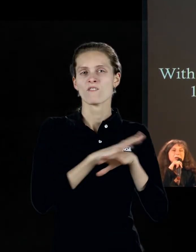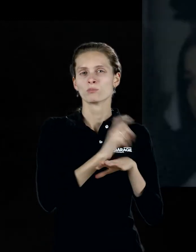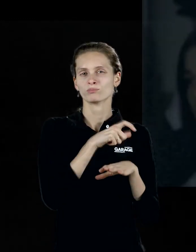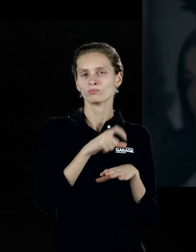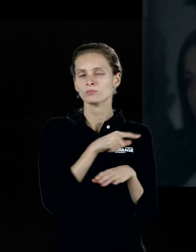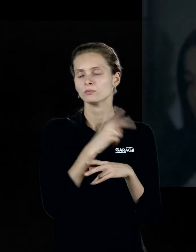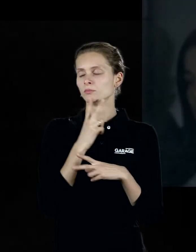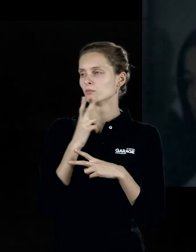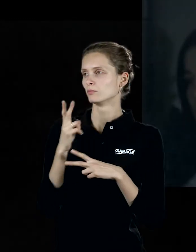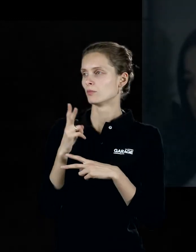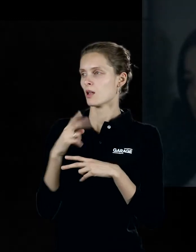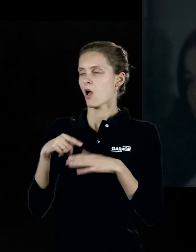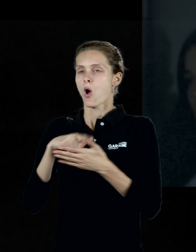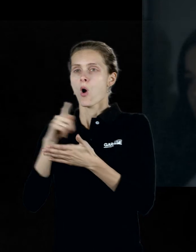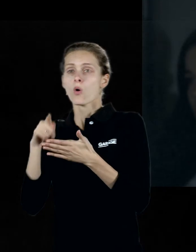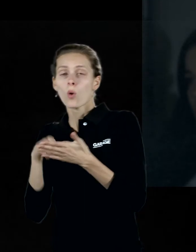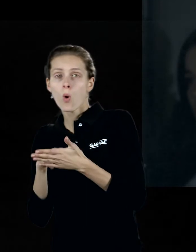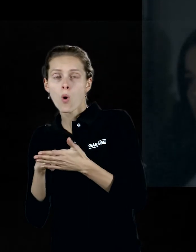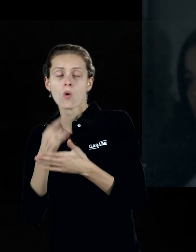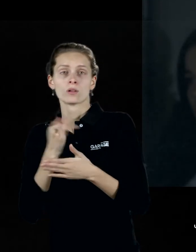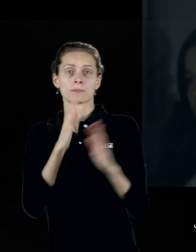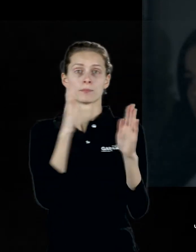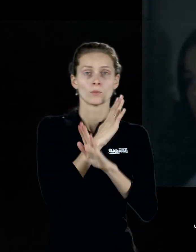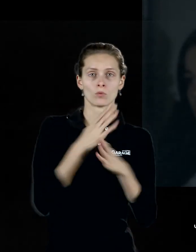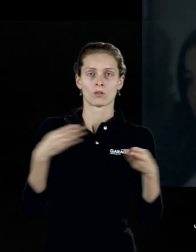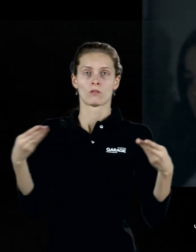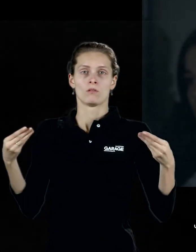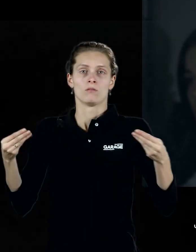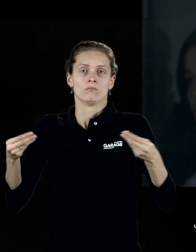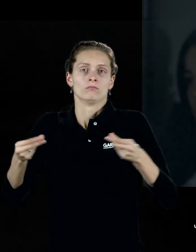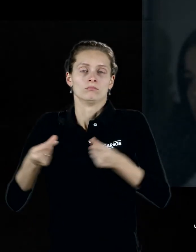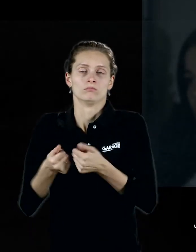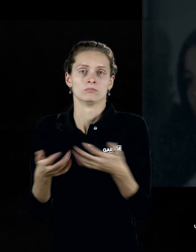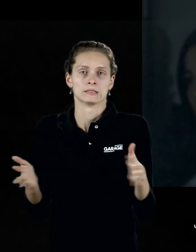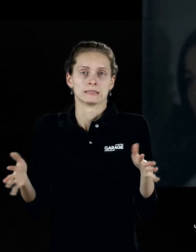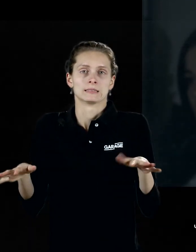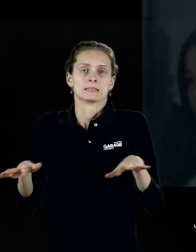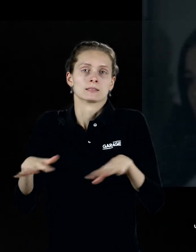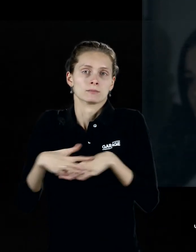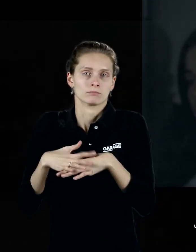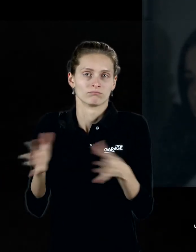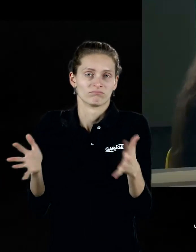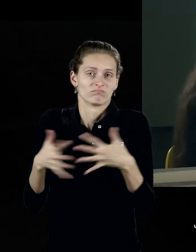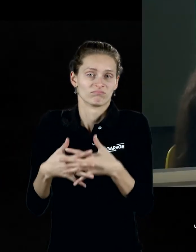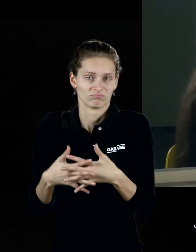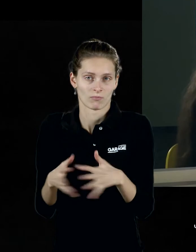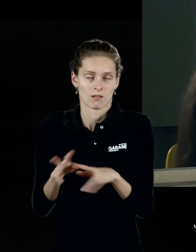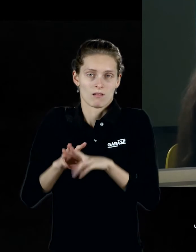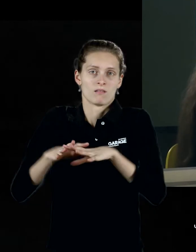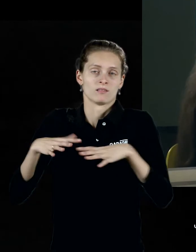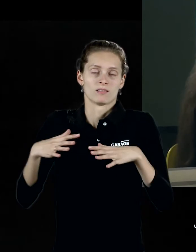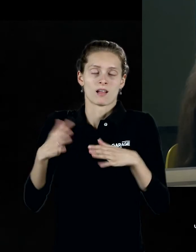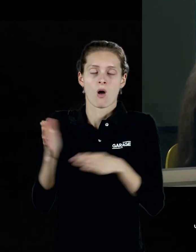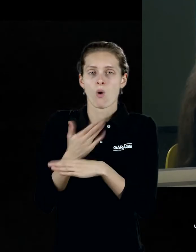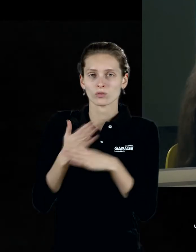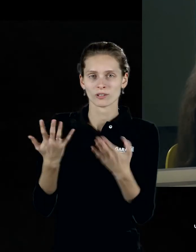которых сливается городской ландшафт и естественной природой ландшафт, они по-другому организованы, чем привычные европейские города